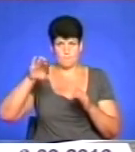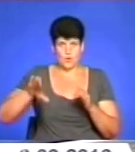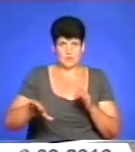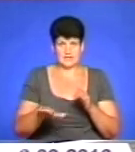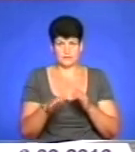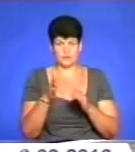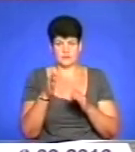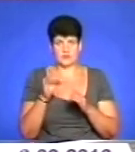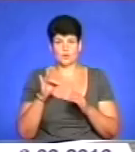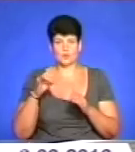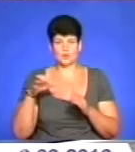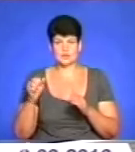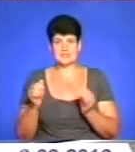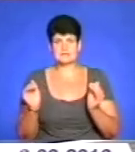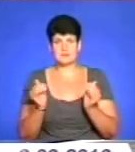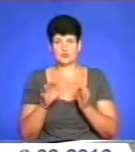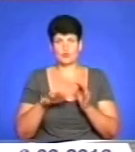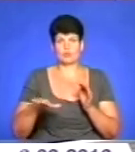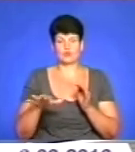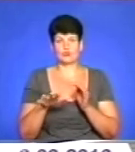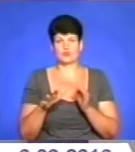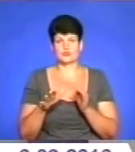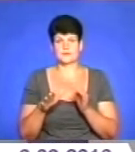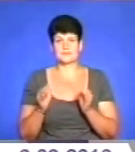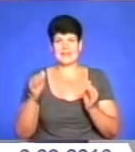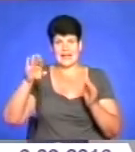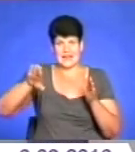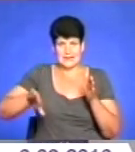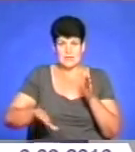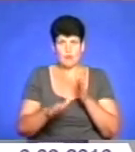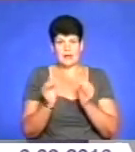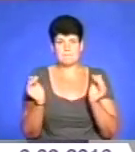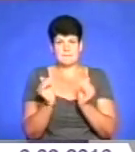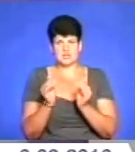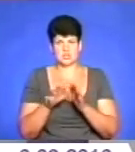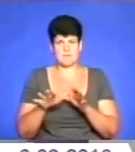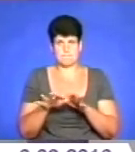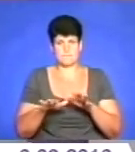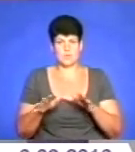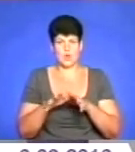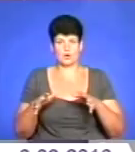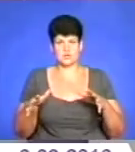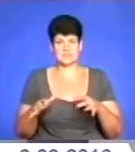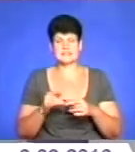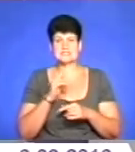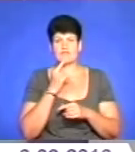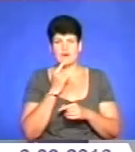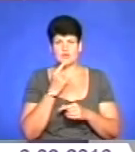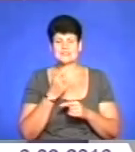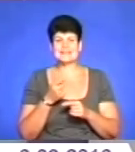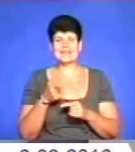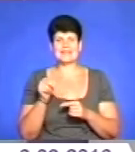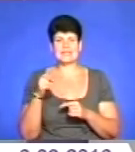і зменшувати площі випаровування. Глибоко, але менше площа. Це дуже дорого і дуже важко. гідротехнічні